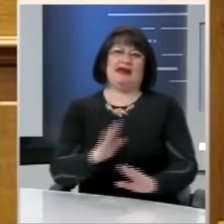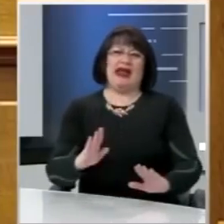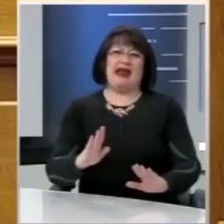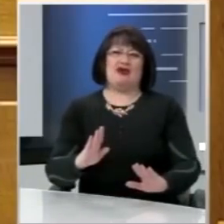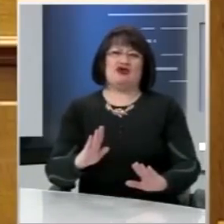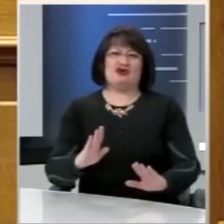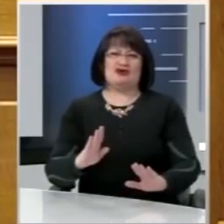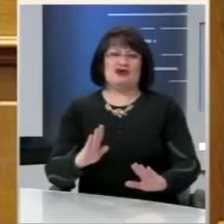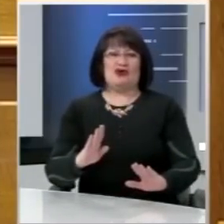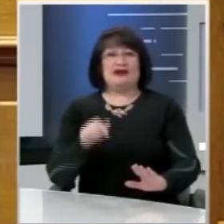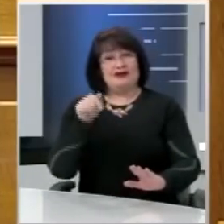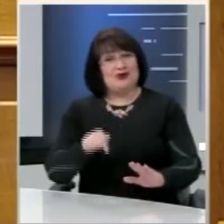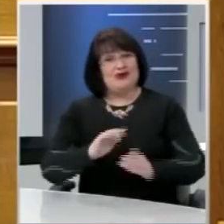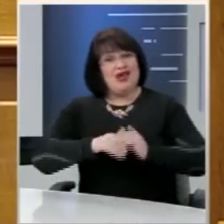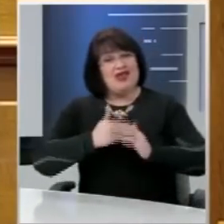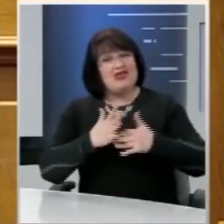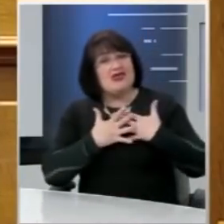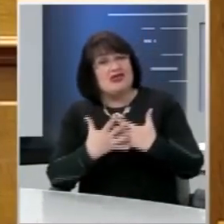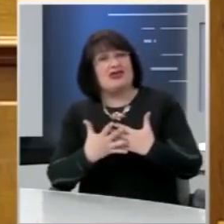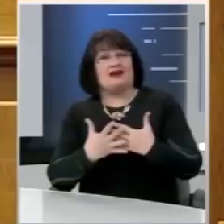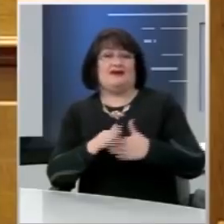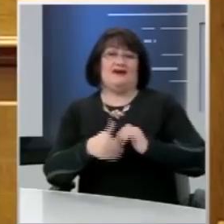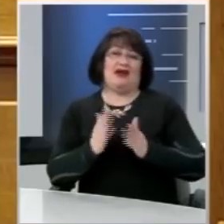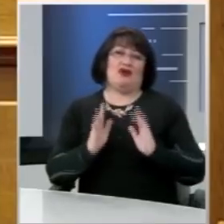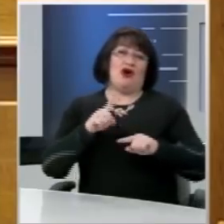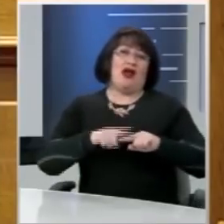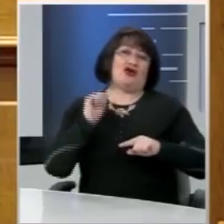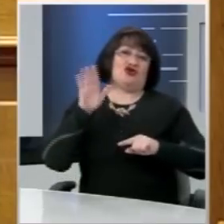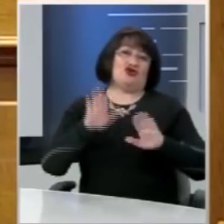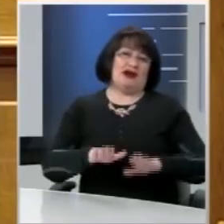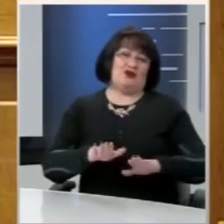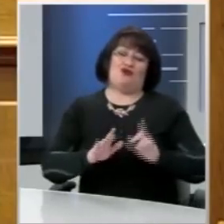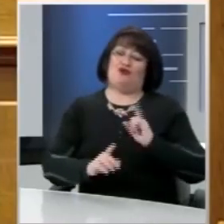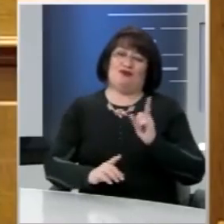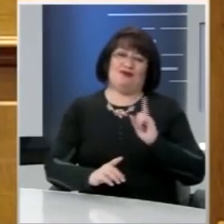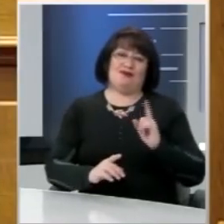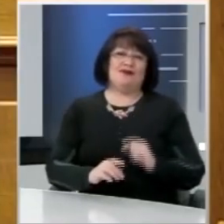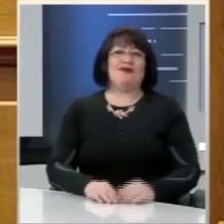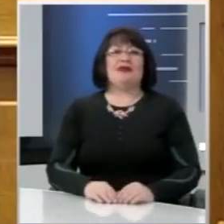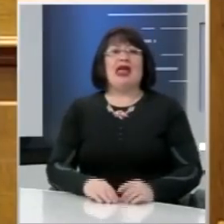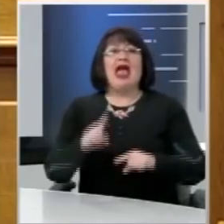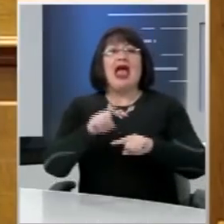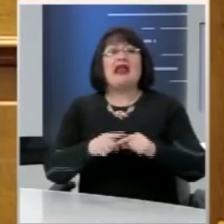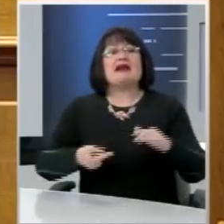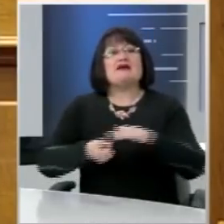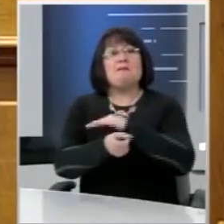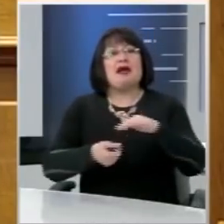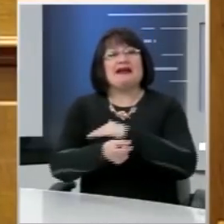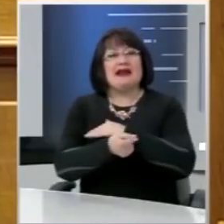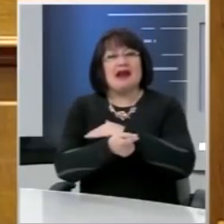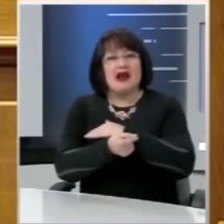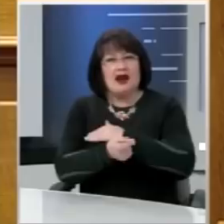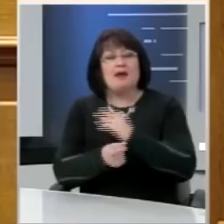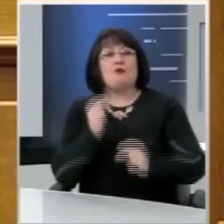δίθεν στοργή που σας έπιασε τώρα για τους απόδειμους. Τα προβλήματα που αντιμετωπίζουν οι Έλληνες μετανάστες στη